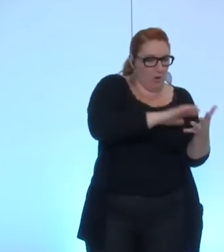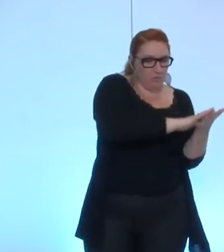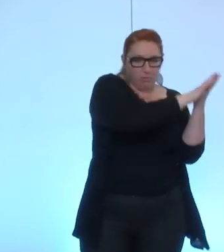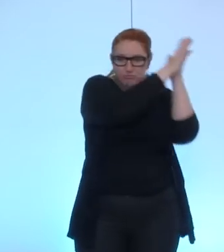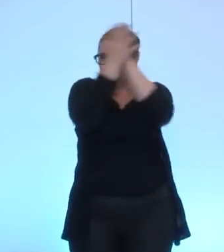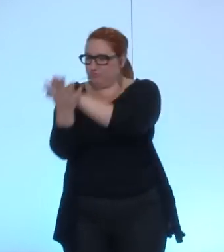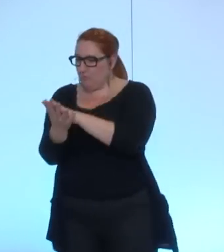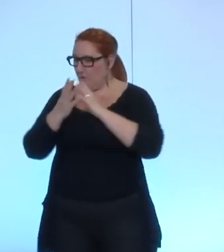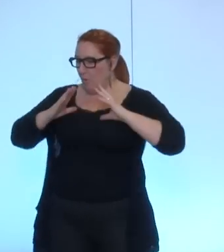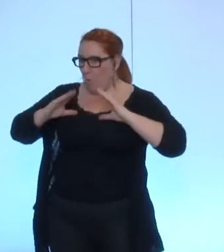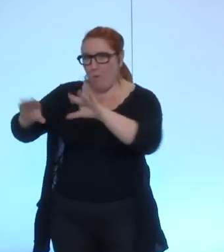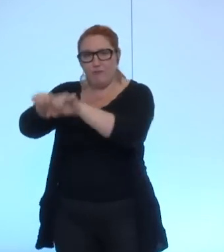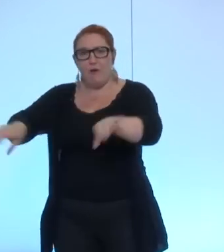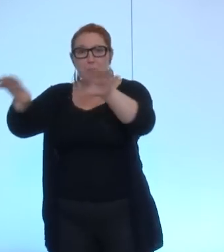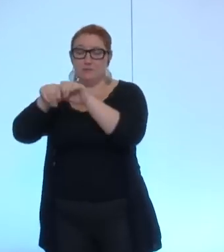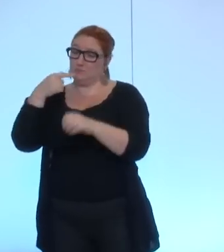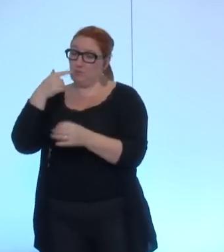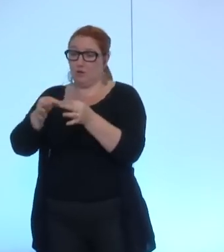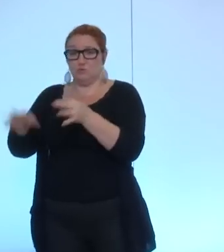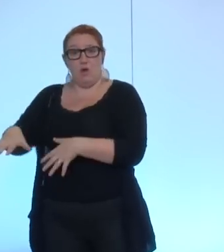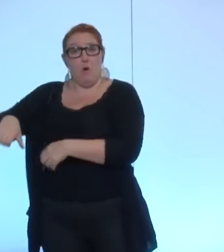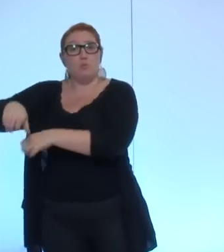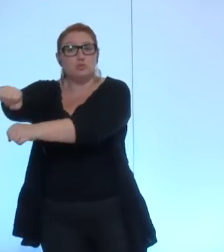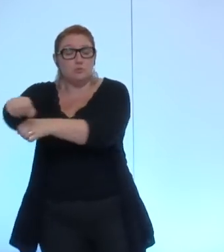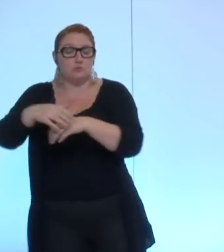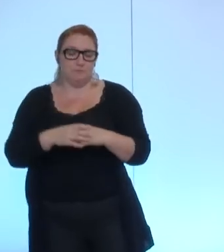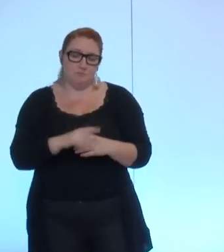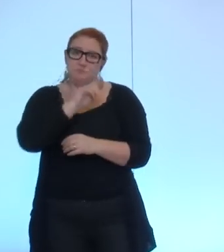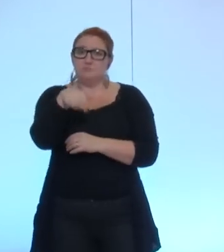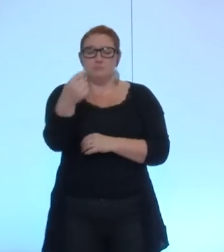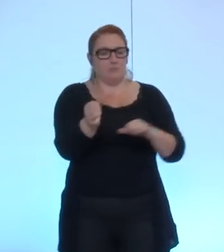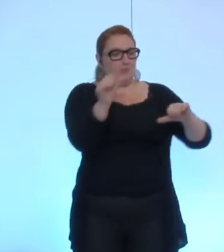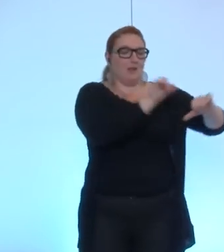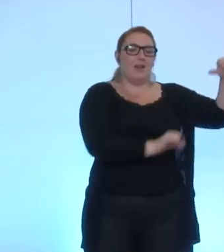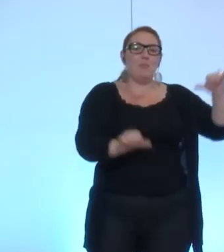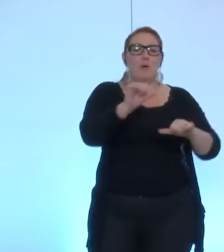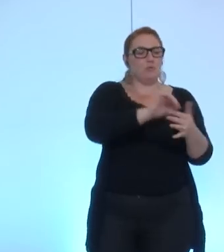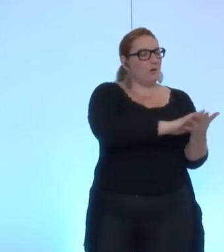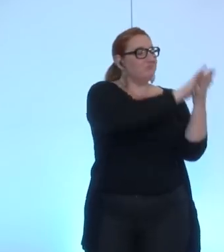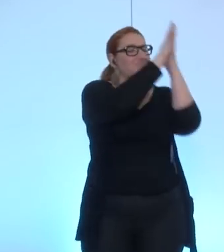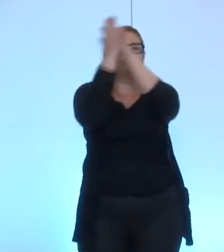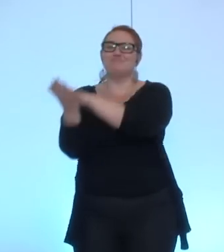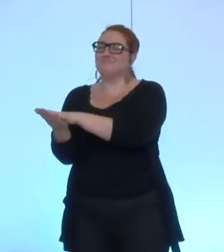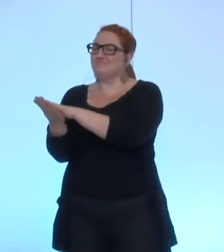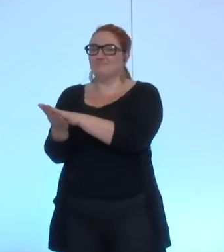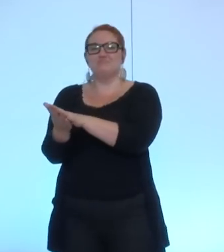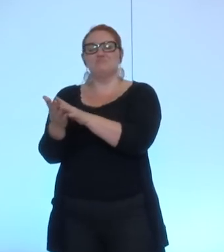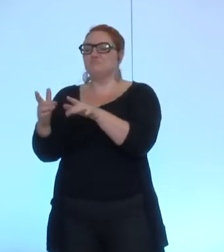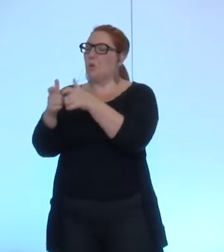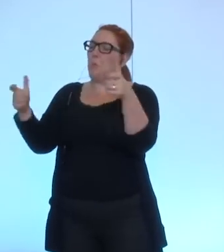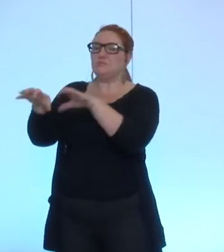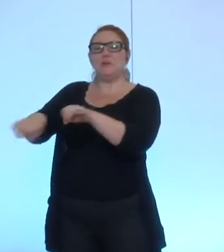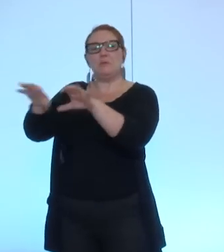En nous disant qu'effectivement, le passage du laboratoire à l'emploi est un modèle grenoblois. Alors,